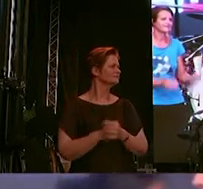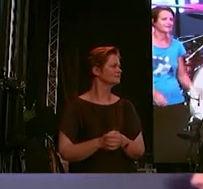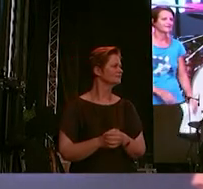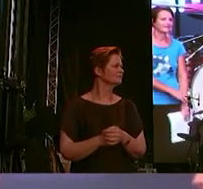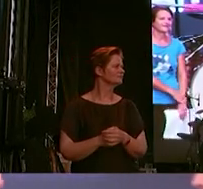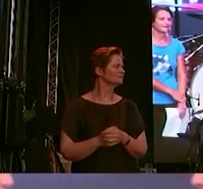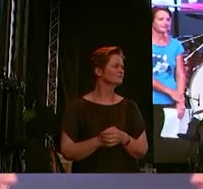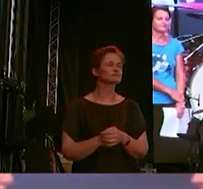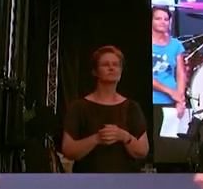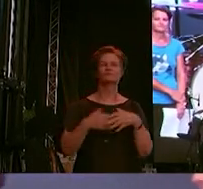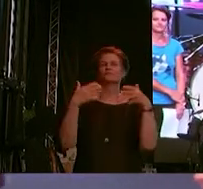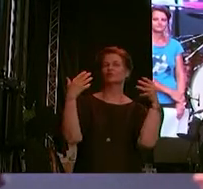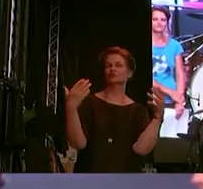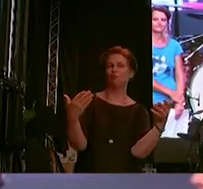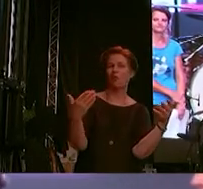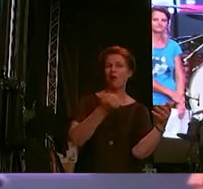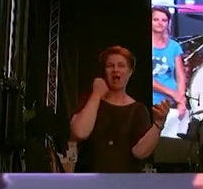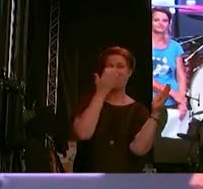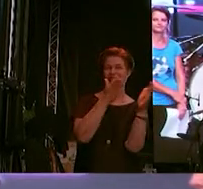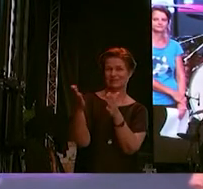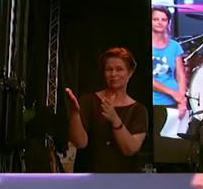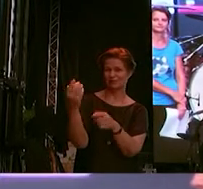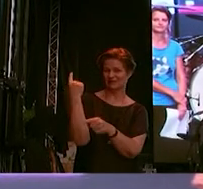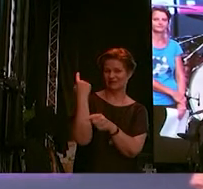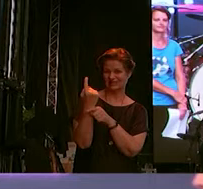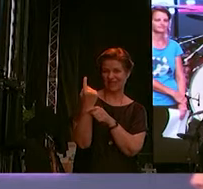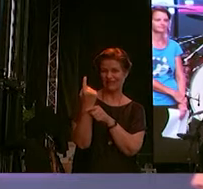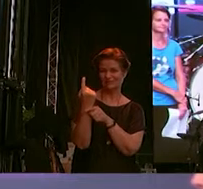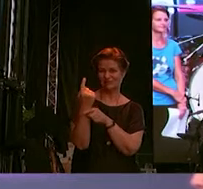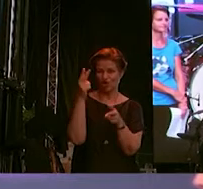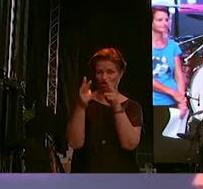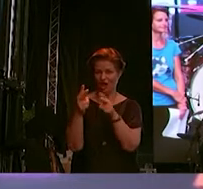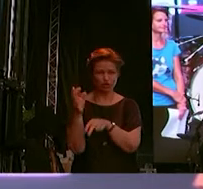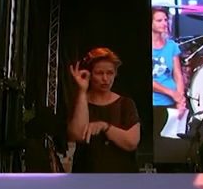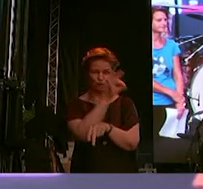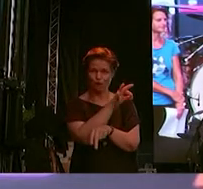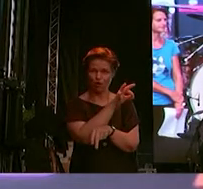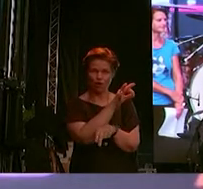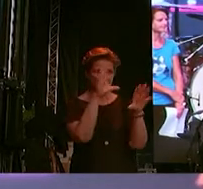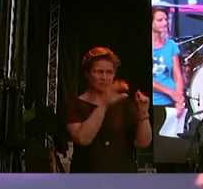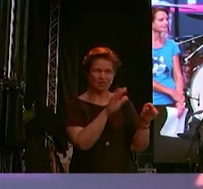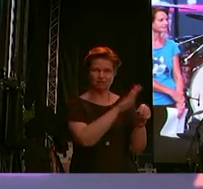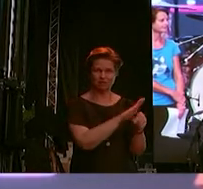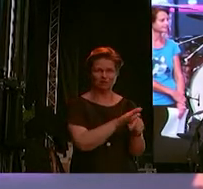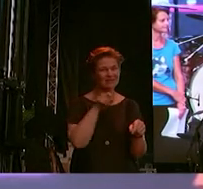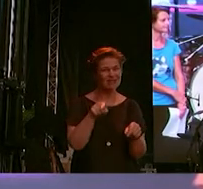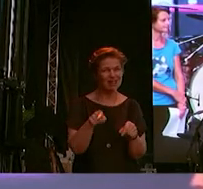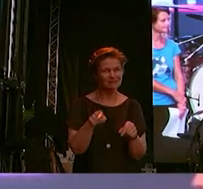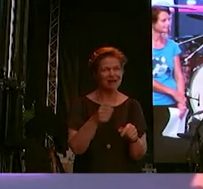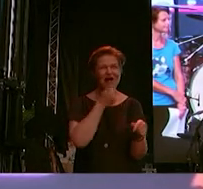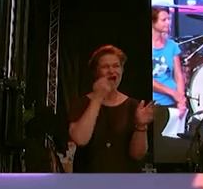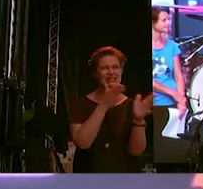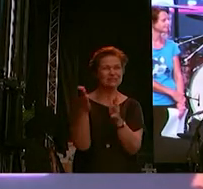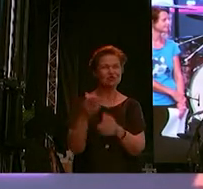Denn er schadet nicht nur denen, gegen die er sich richtet, sondern den ganzen Gesellschaft, dir,